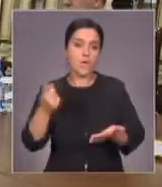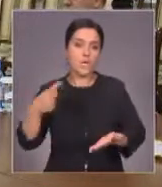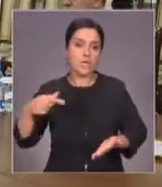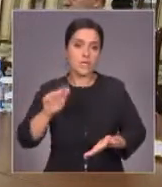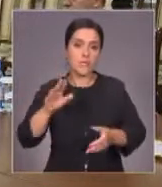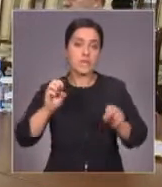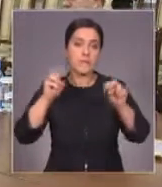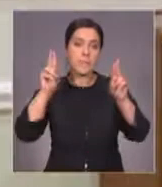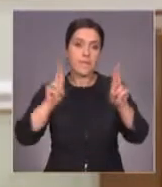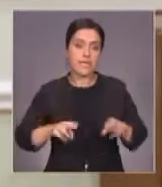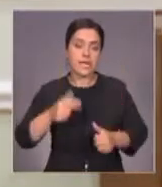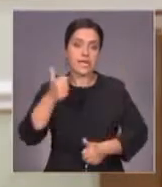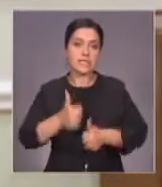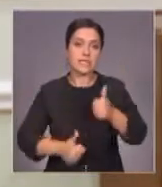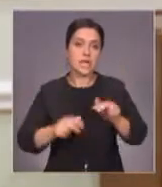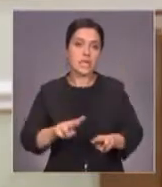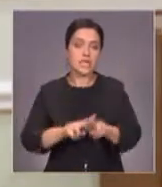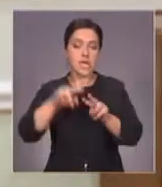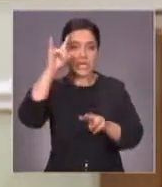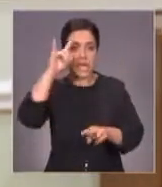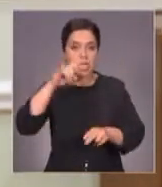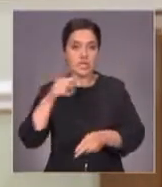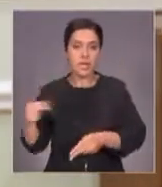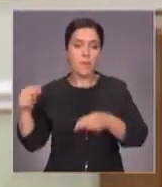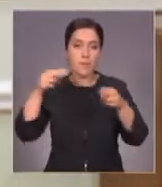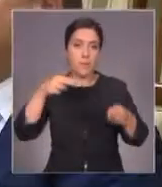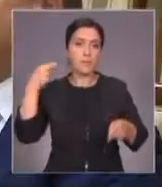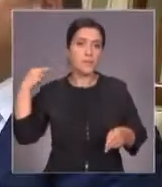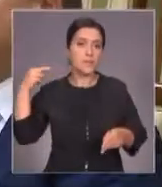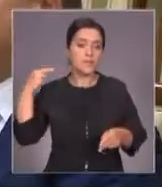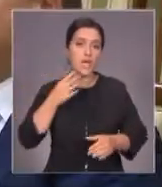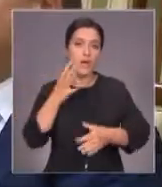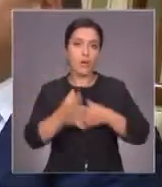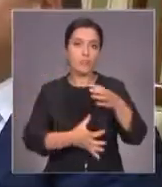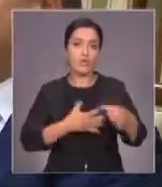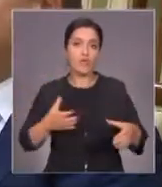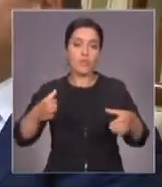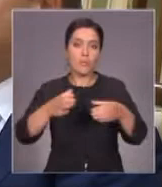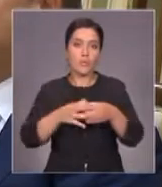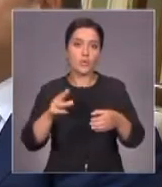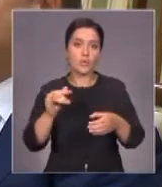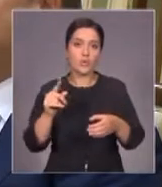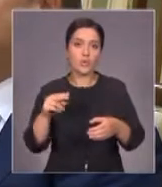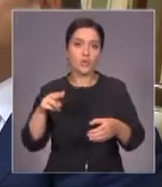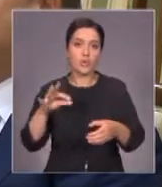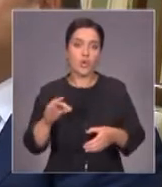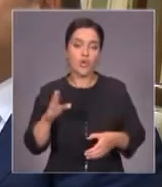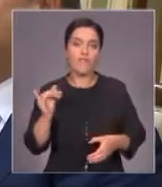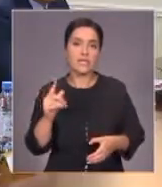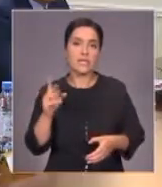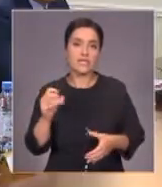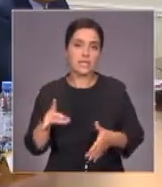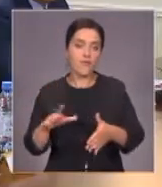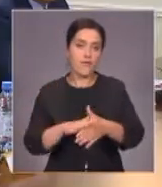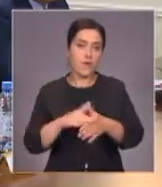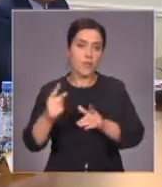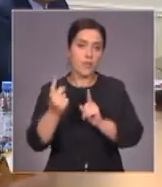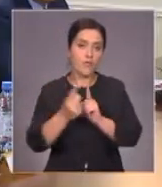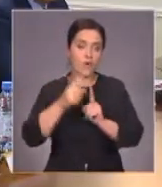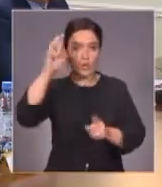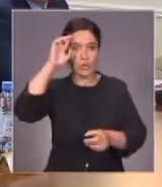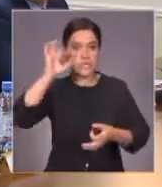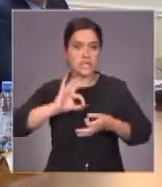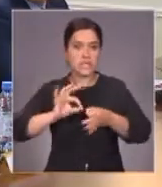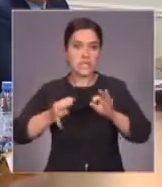неделю. Специально к соревнованиям в столицу Казахстана прибыл президент Международной федерации дзюдо Марио Свизер. Он уже встретился с